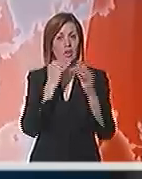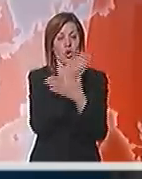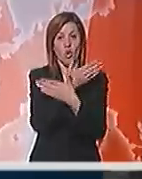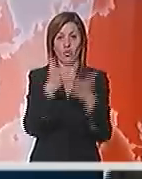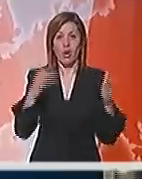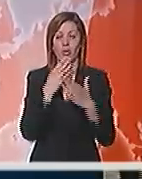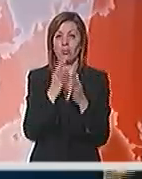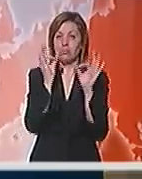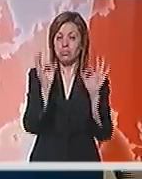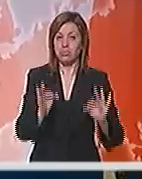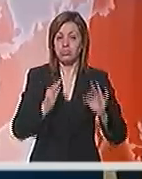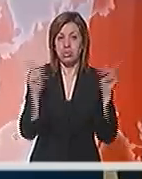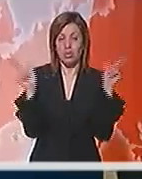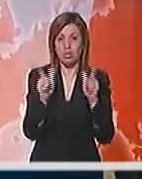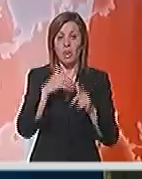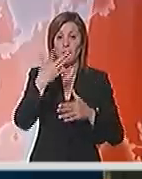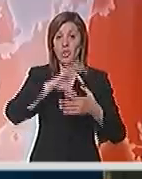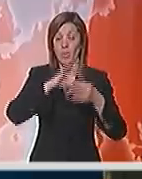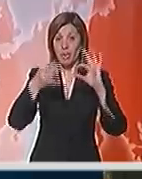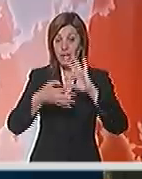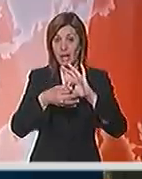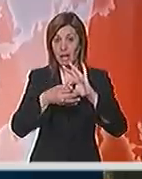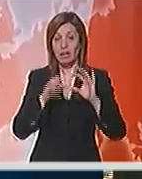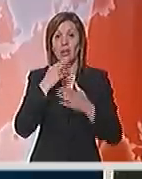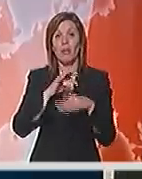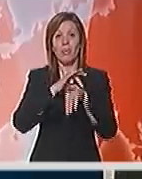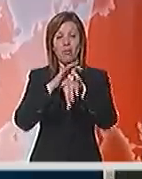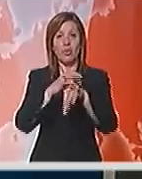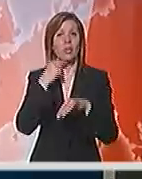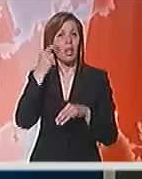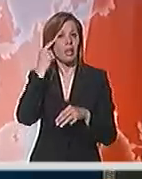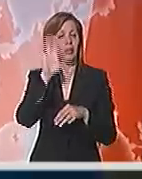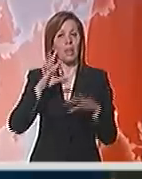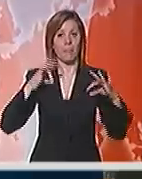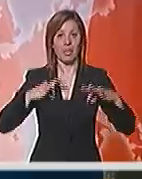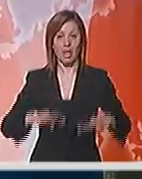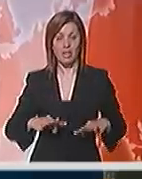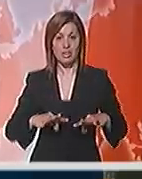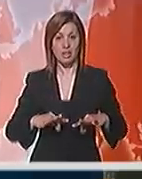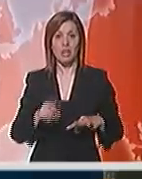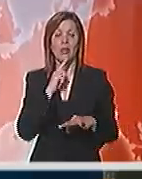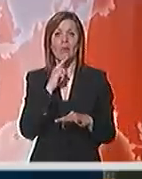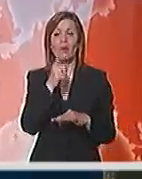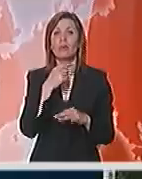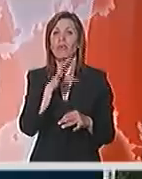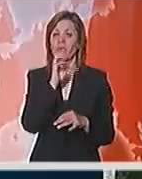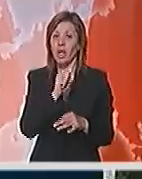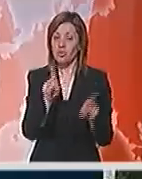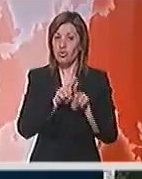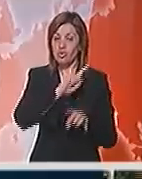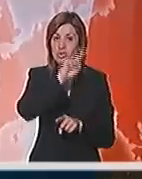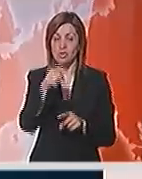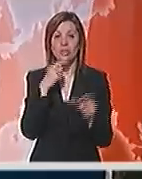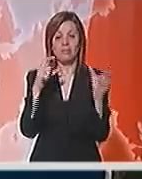najspektakularnije posle olimpijade u Pekingu predvodit će kineski predsednik Hu Jin Tao. Biće tu i francuski predsednik